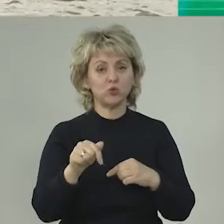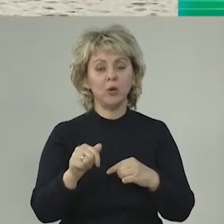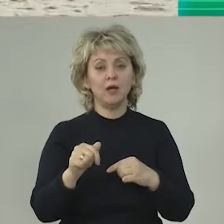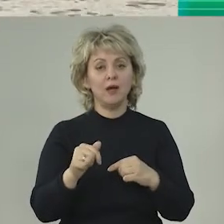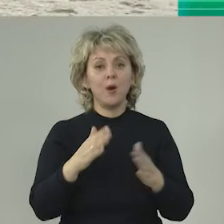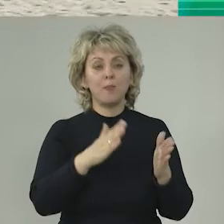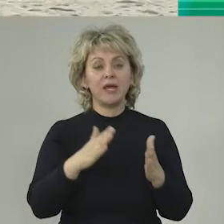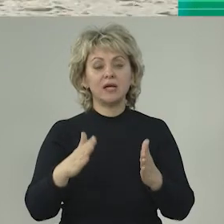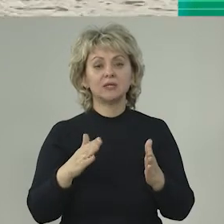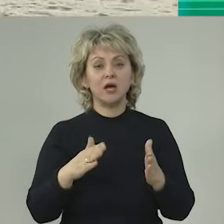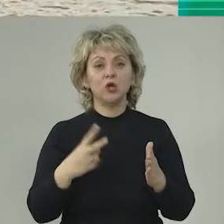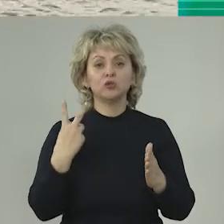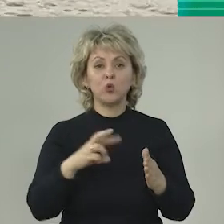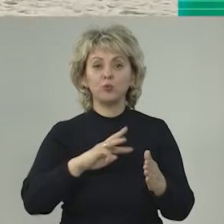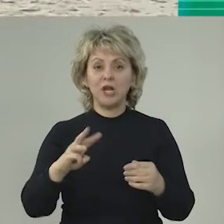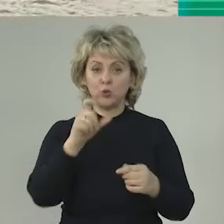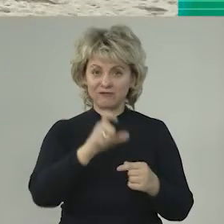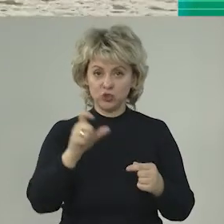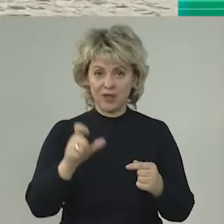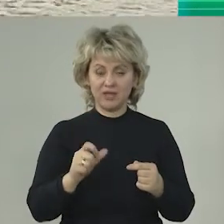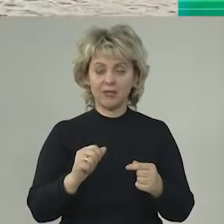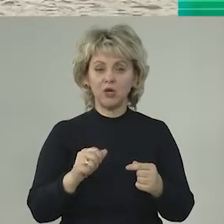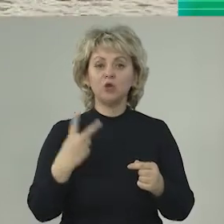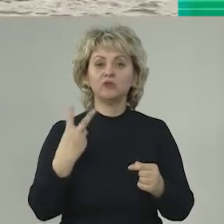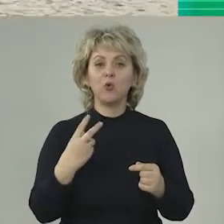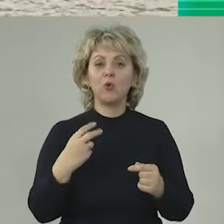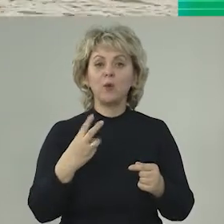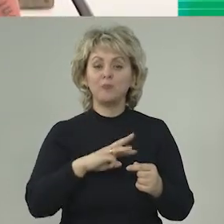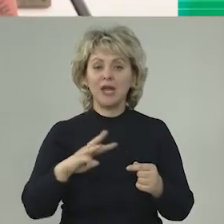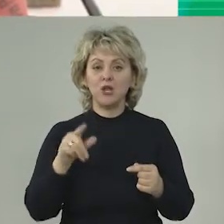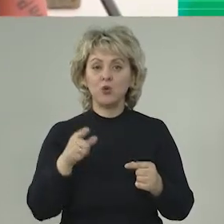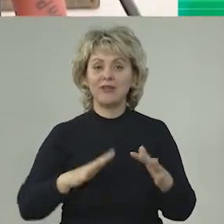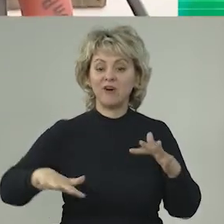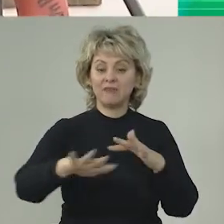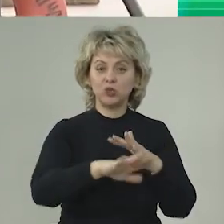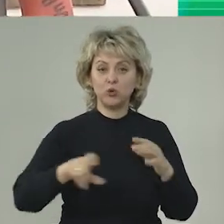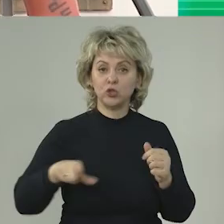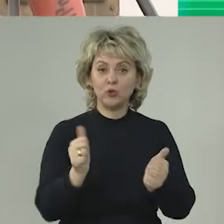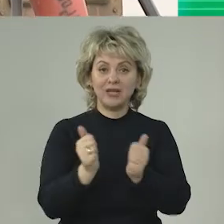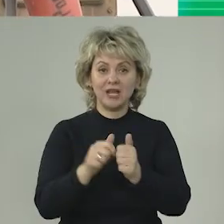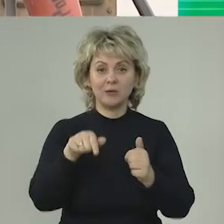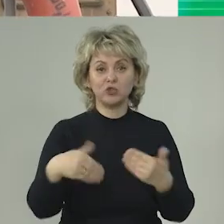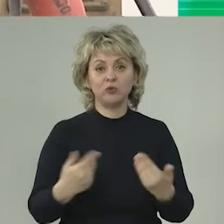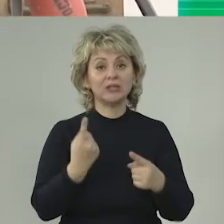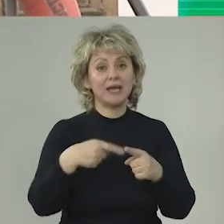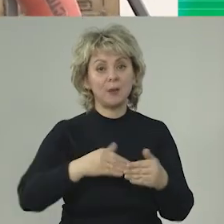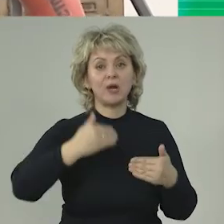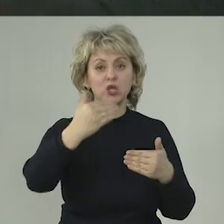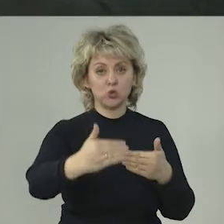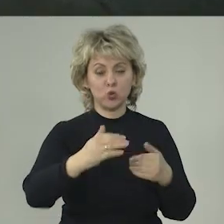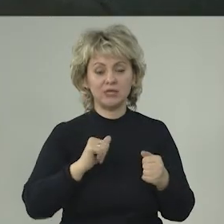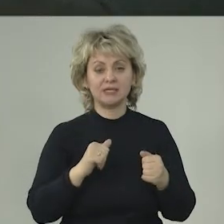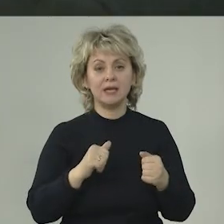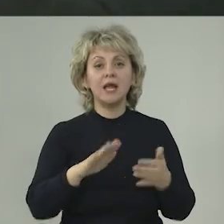порядка 2 миллионов человек. 2 миллиона в акватории Дона проживает на этой протяженности.